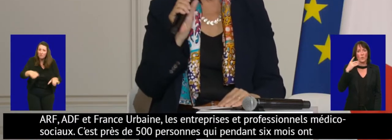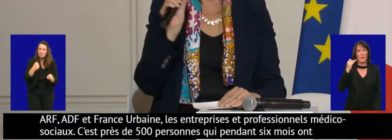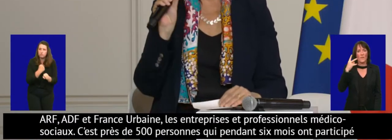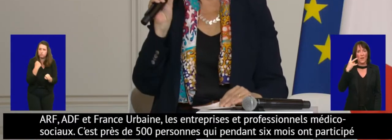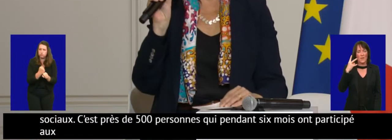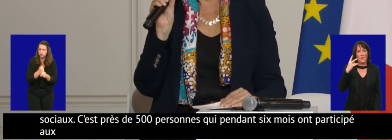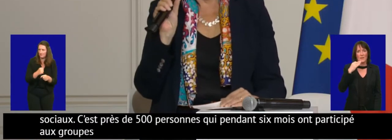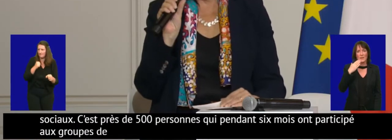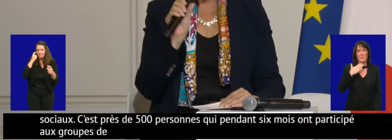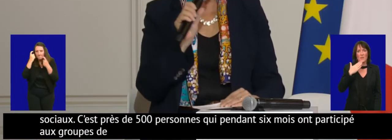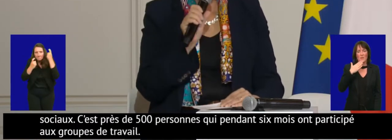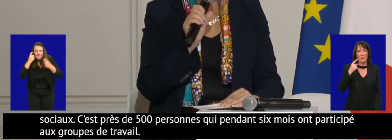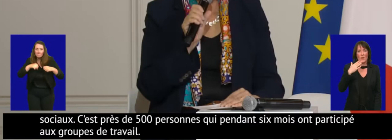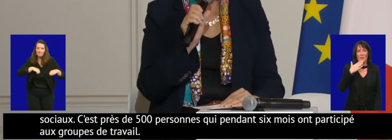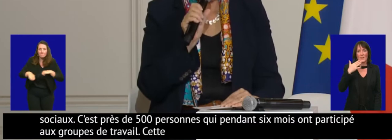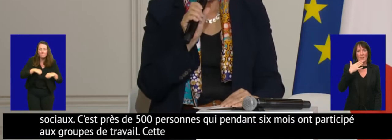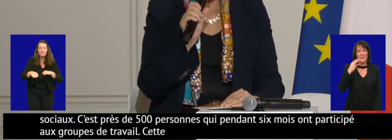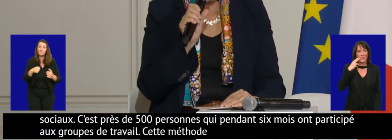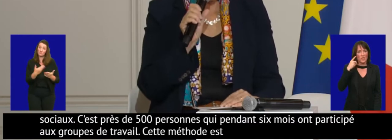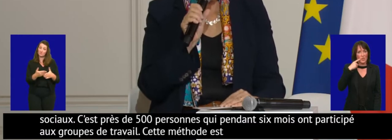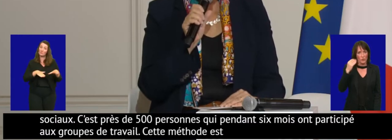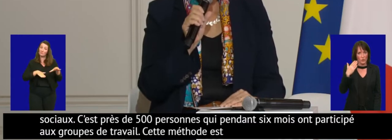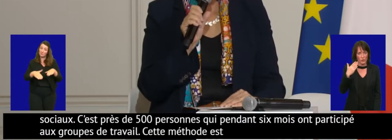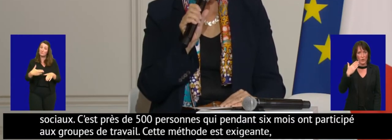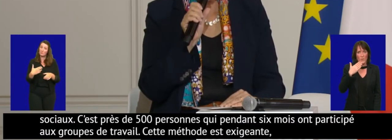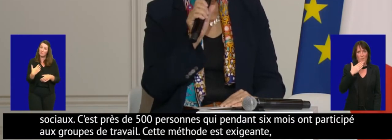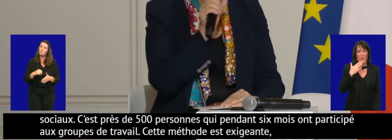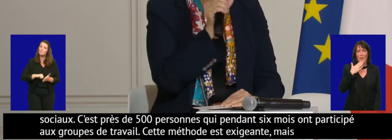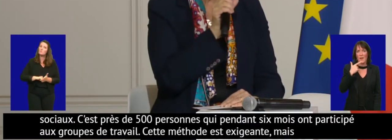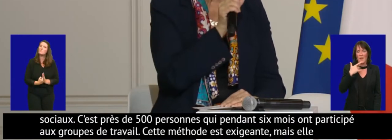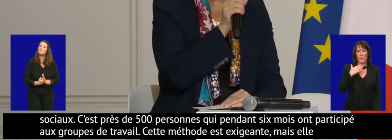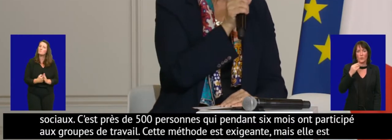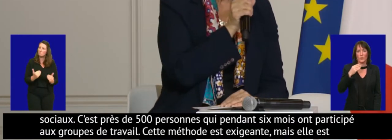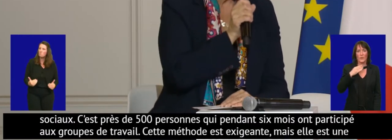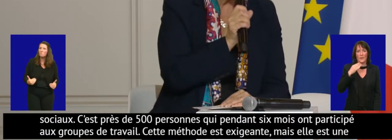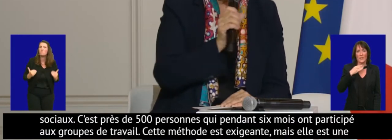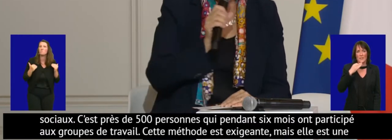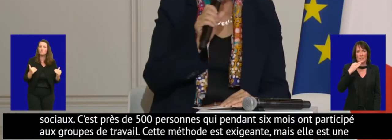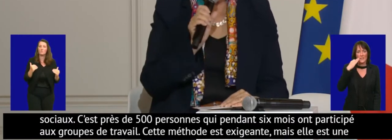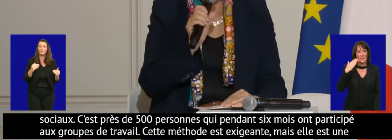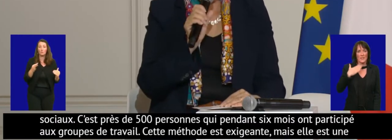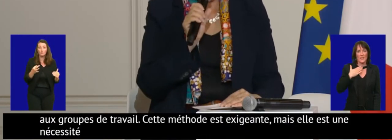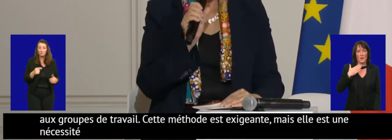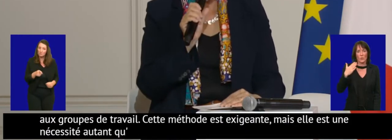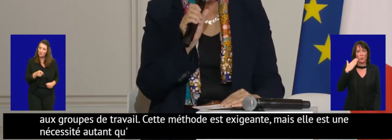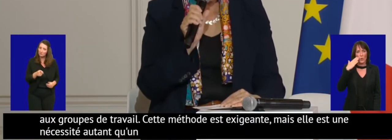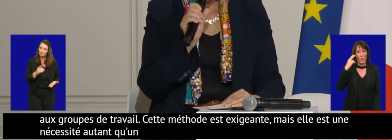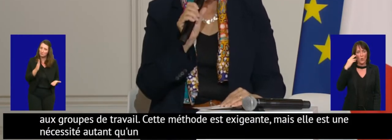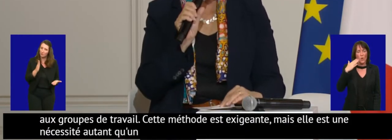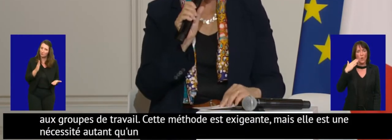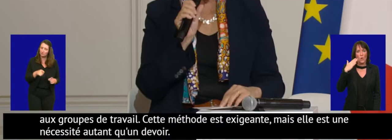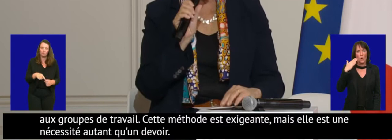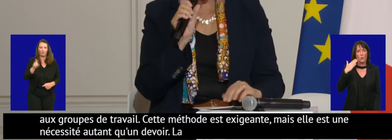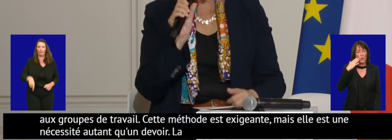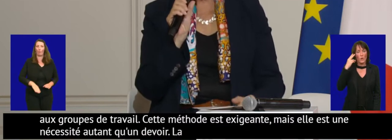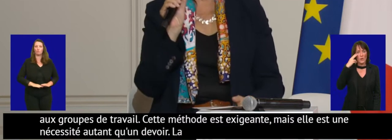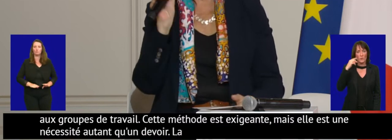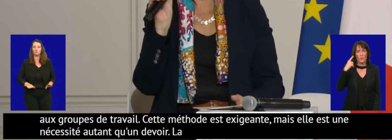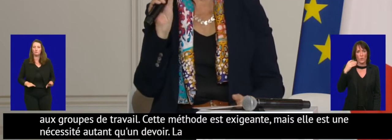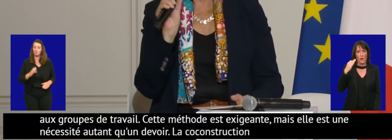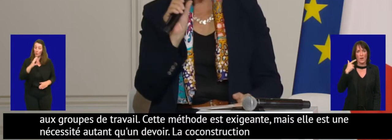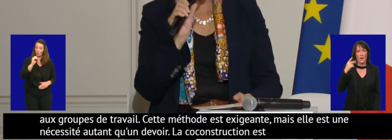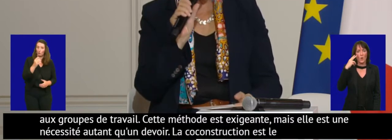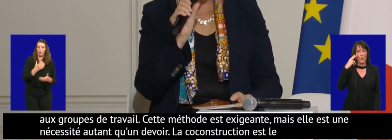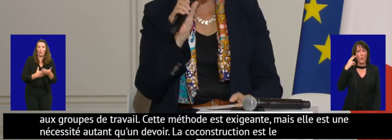Cette méthode est exigeante. Mais elle est une nécessité autant qu'un devoir. La co-construction est le meilleur